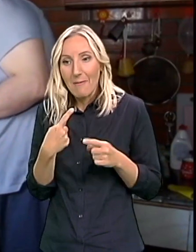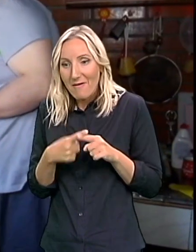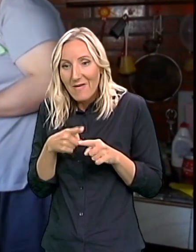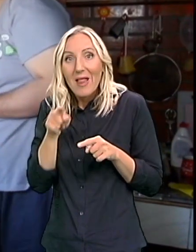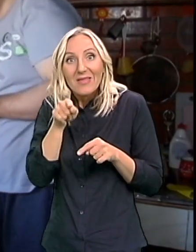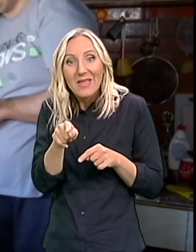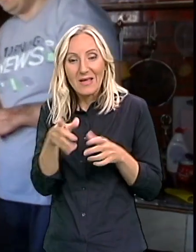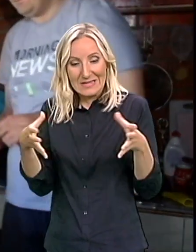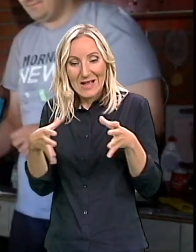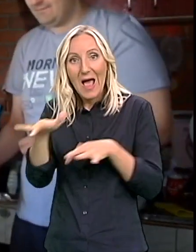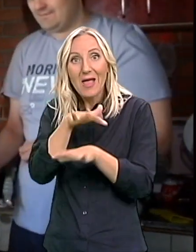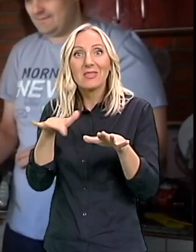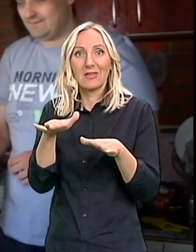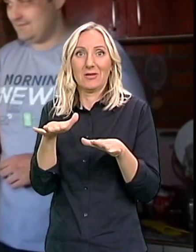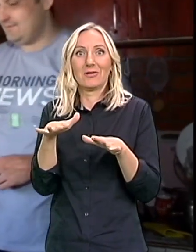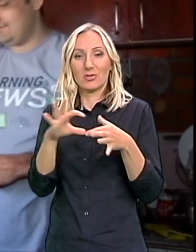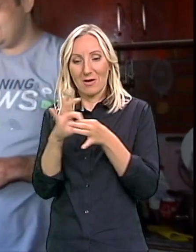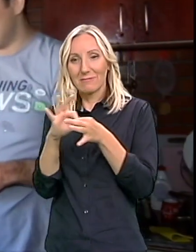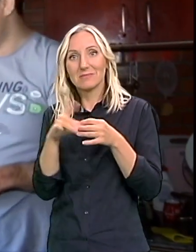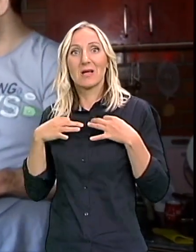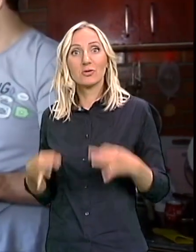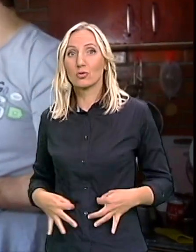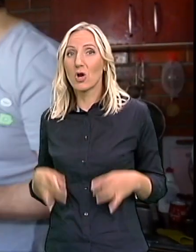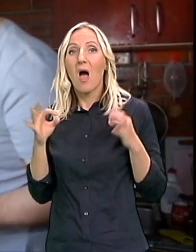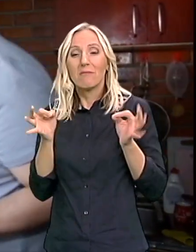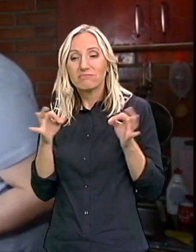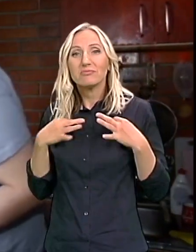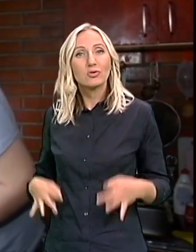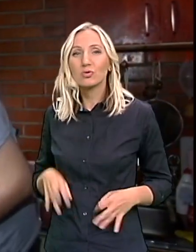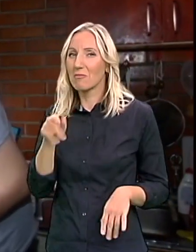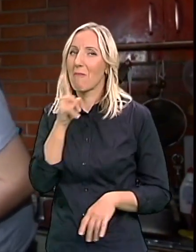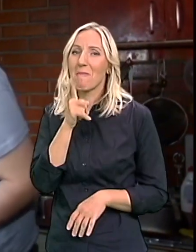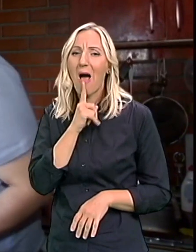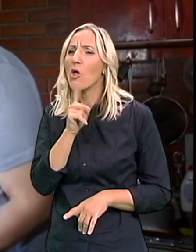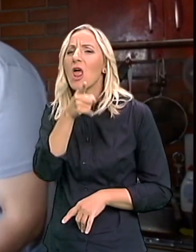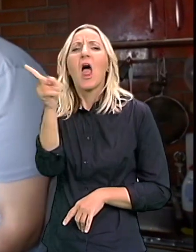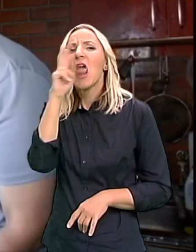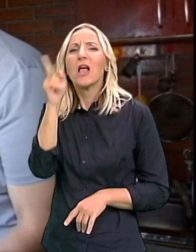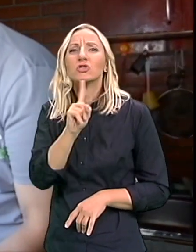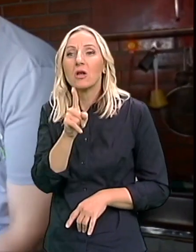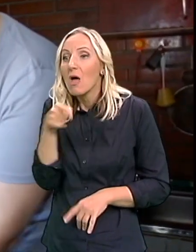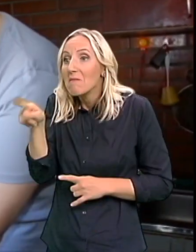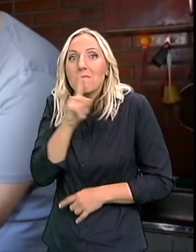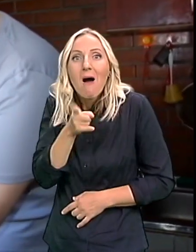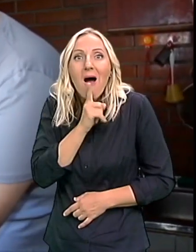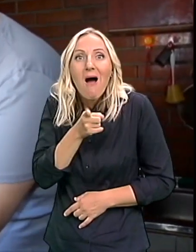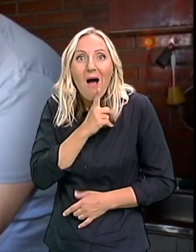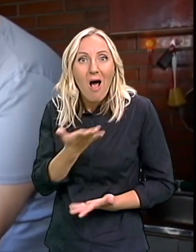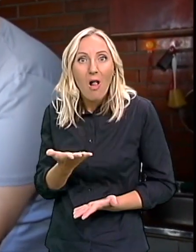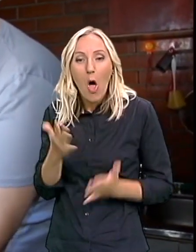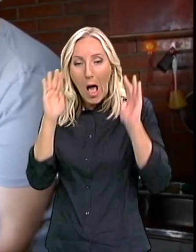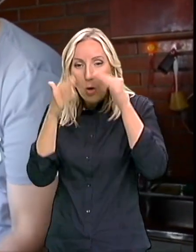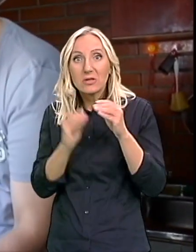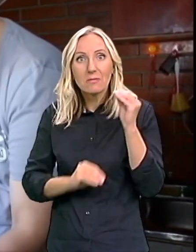zajednička priča Sa stručnicima Njih nažalost ima malo I je to da oni neće Njih ima toliko malo Autizam i